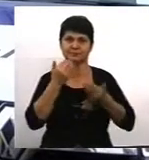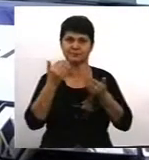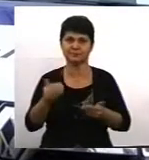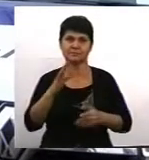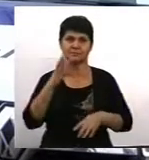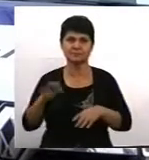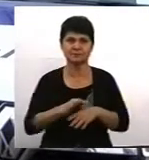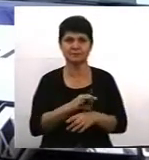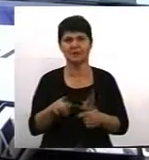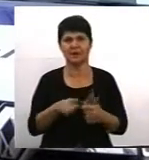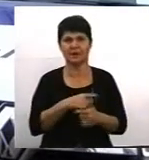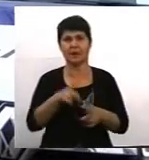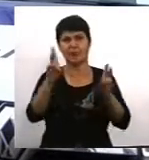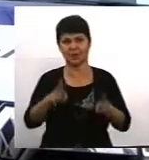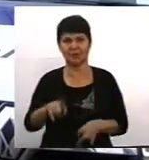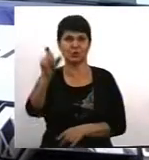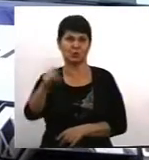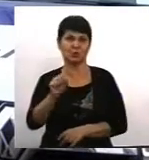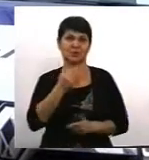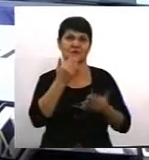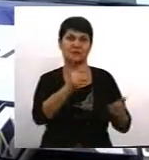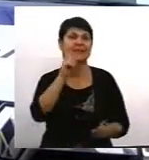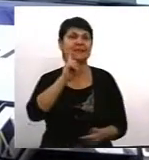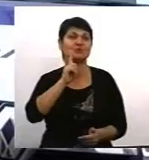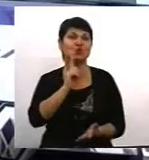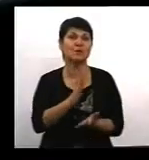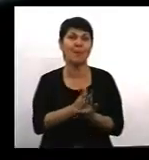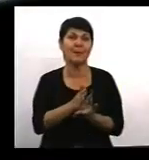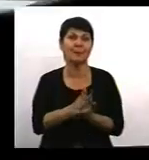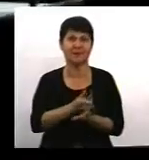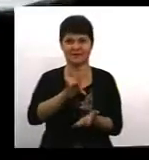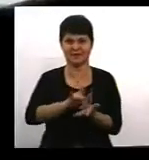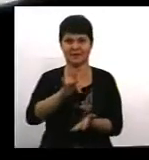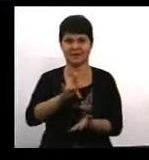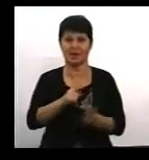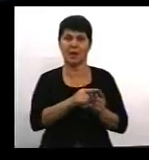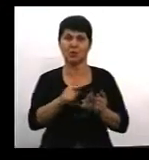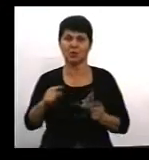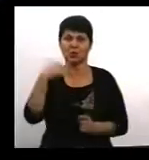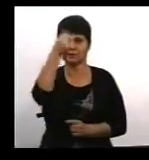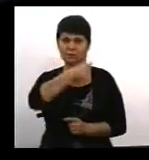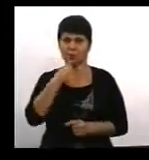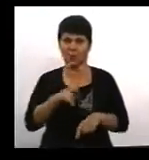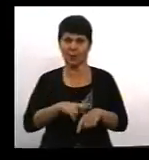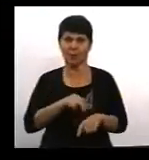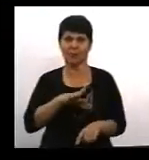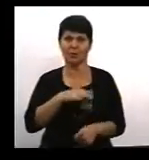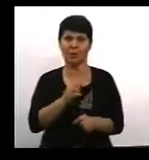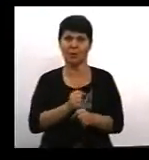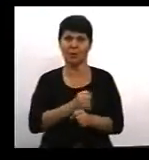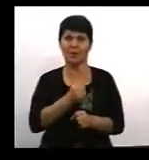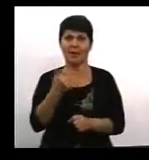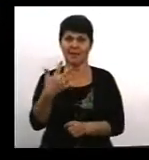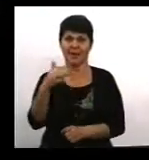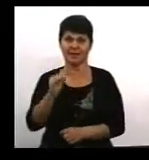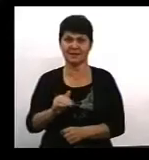або витребіла особа може звернутися і тимчасово перебувати в даному центрі. Продовж року поліцією було опрацьовано більше п'яти тисяч